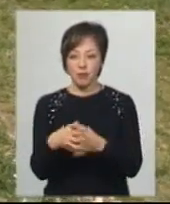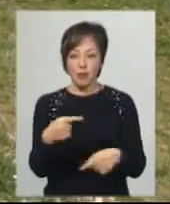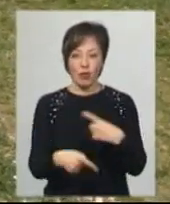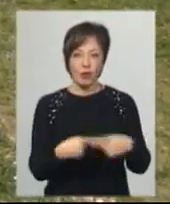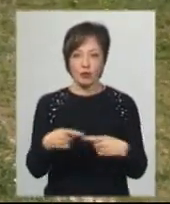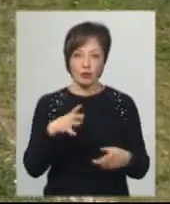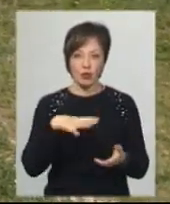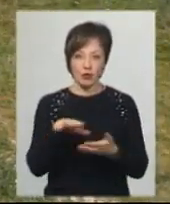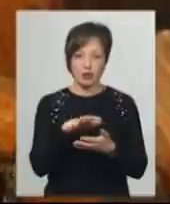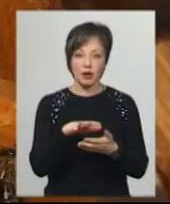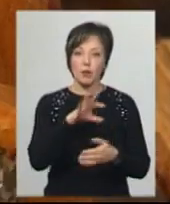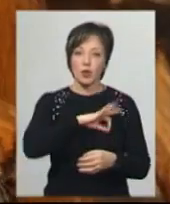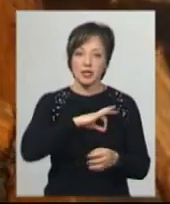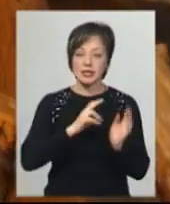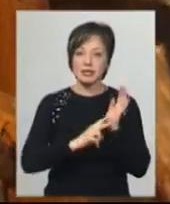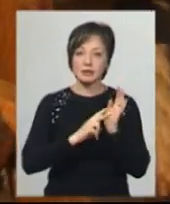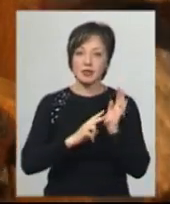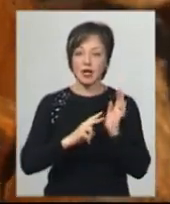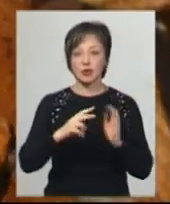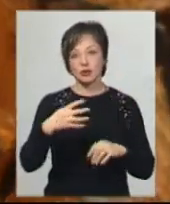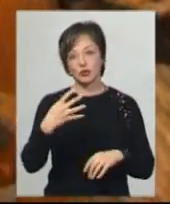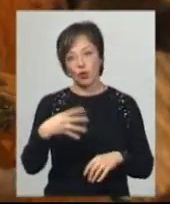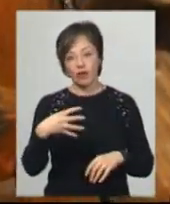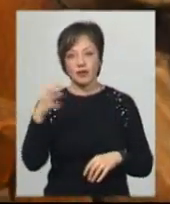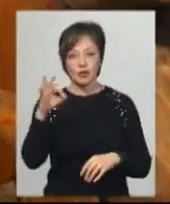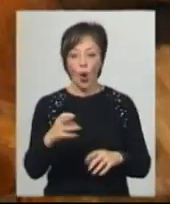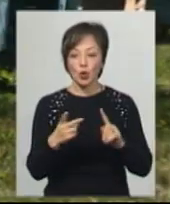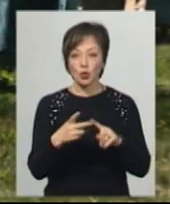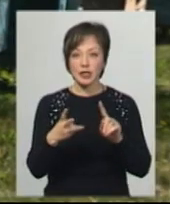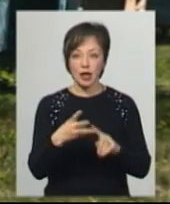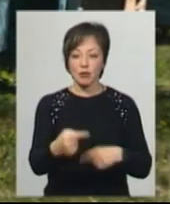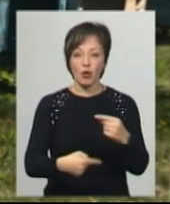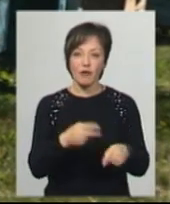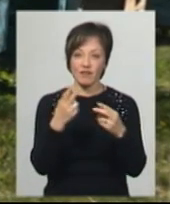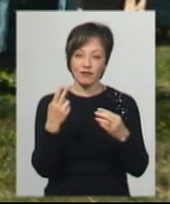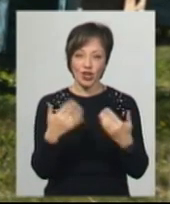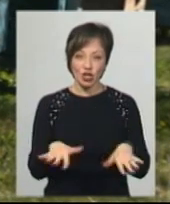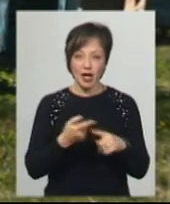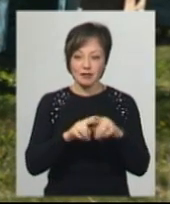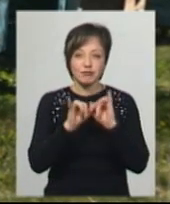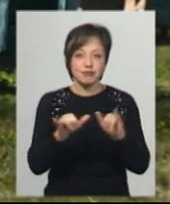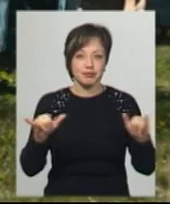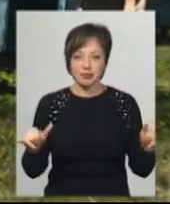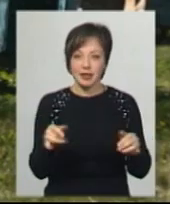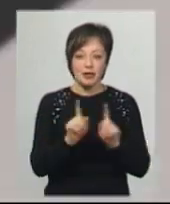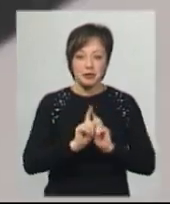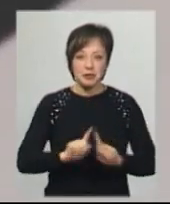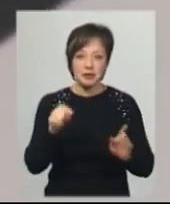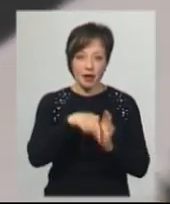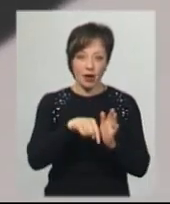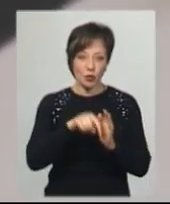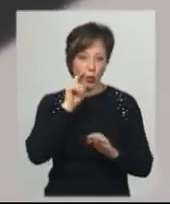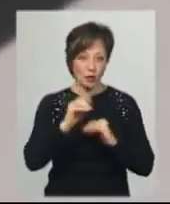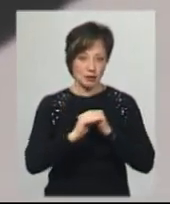митисів було продуктивніше на 40-70%. Та от друге і третє покоління цю продуктивність втрачали, як і специфічні якості української степової,